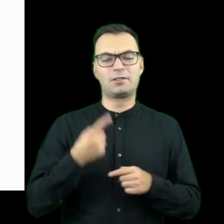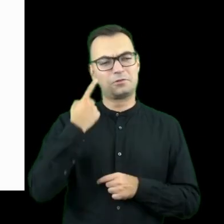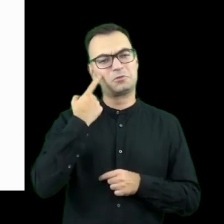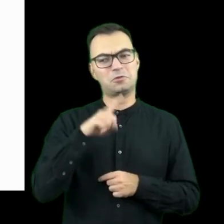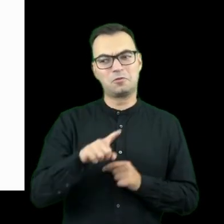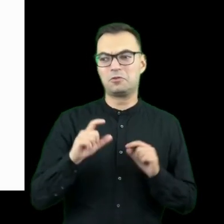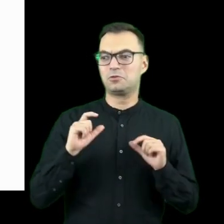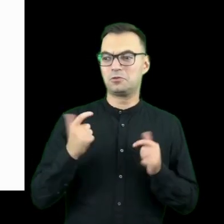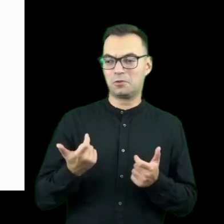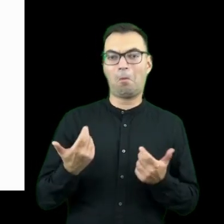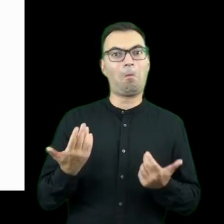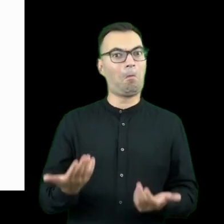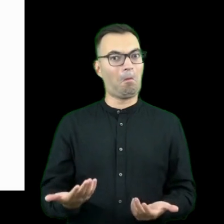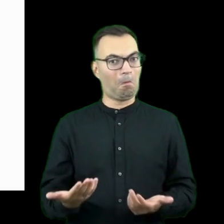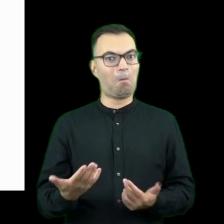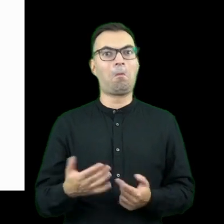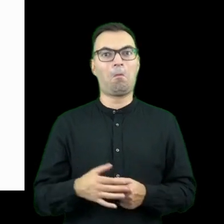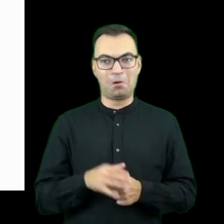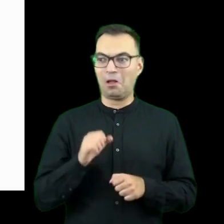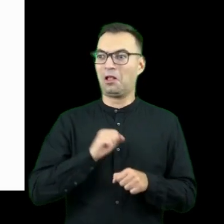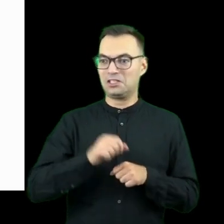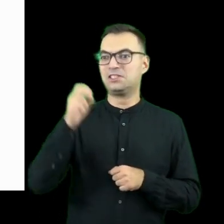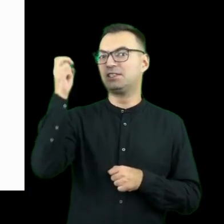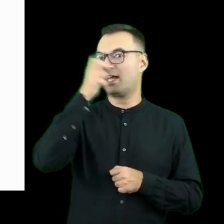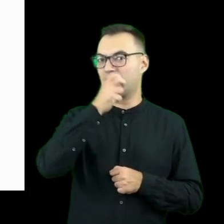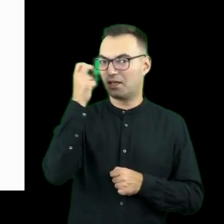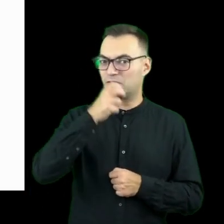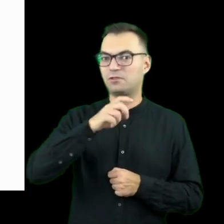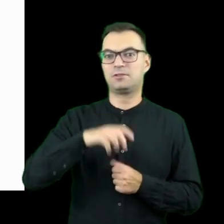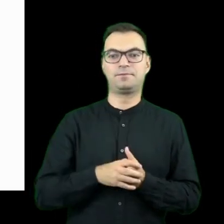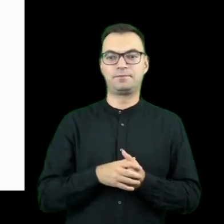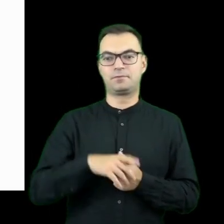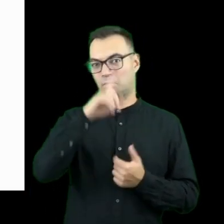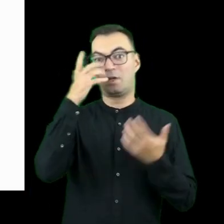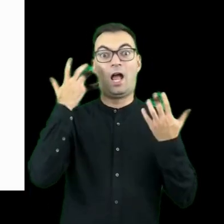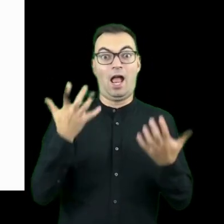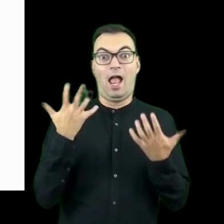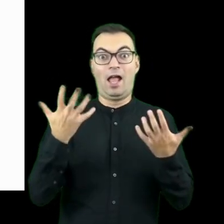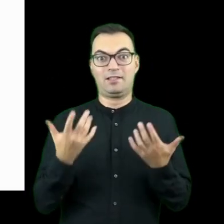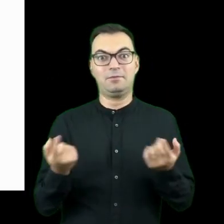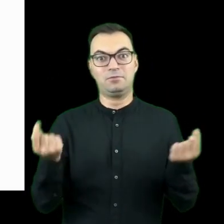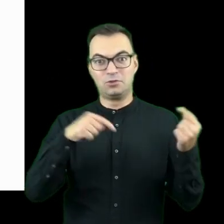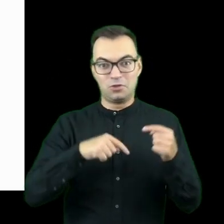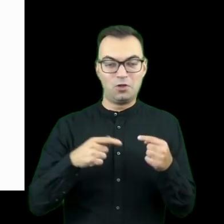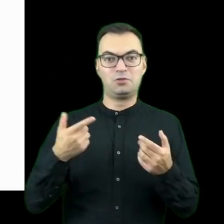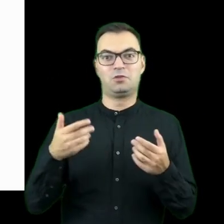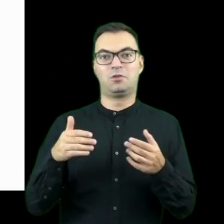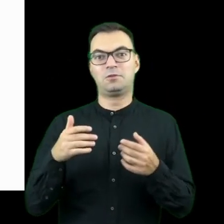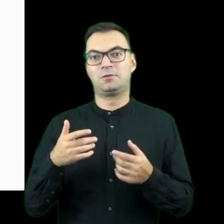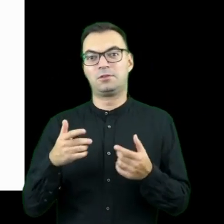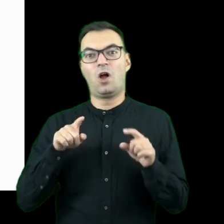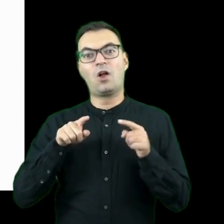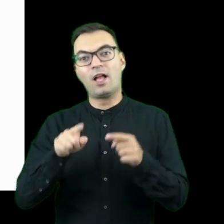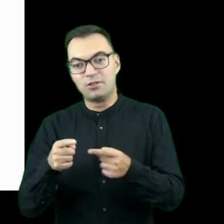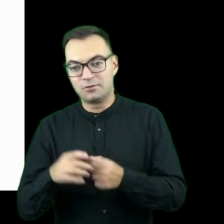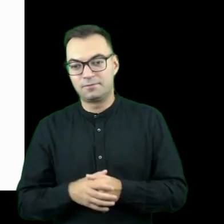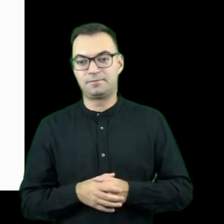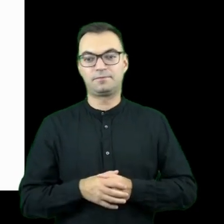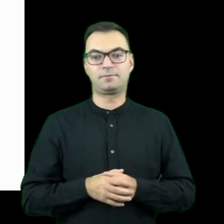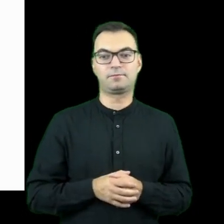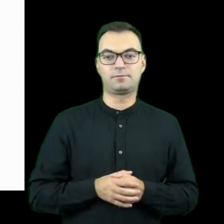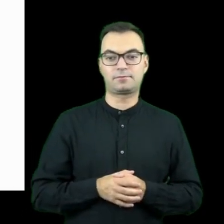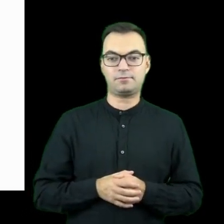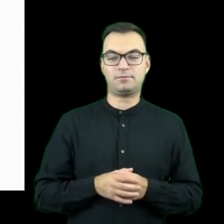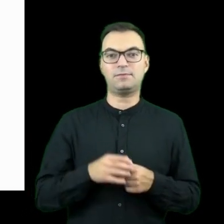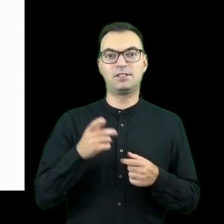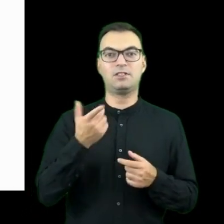organizatorzy tego wydarzenia zobaczyli, że cieszy się na bardzo dużym zainteresowaniem, bardzo osób jest wiele chętnych do uczestniczenia, organizacji, czyli zarówno te